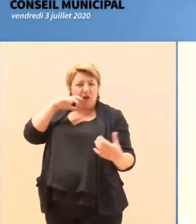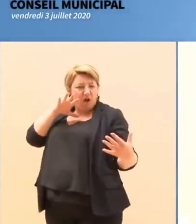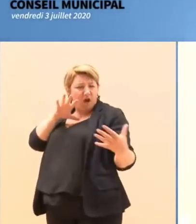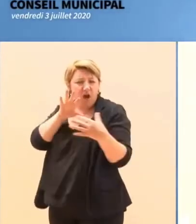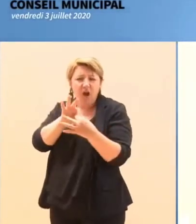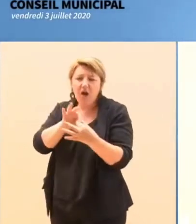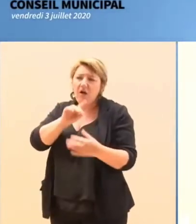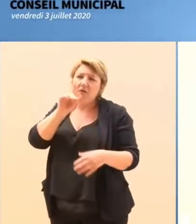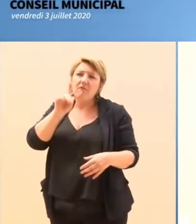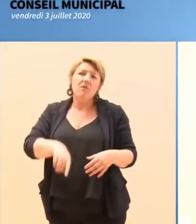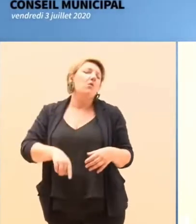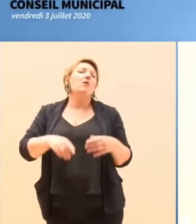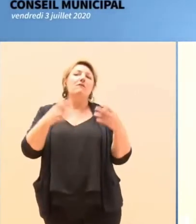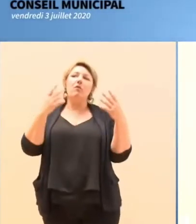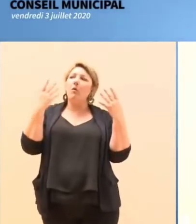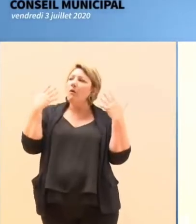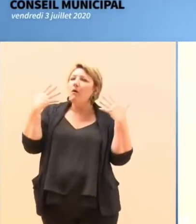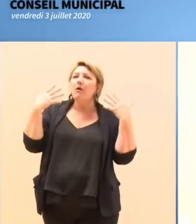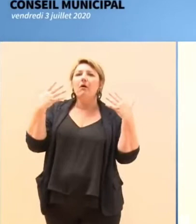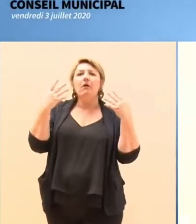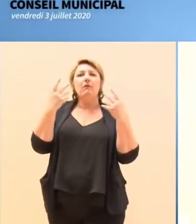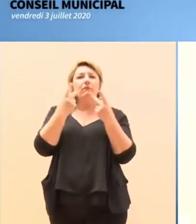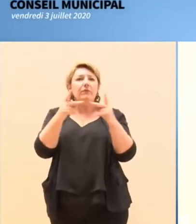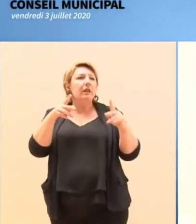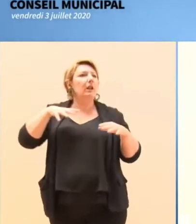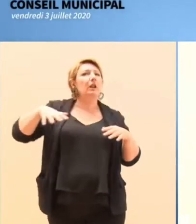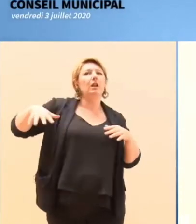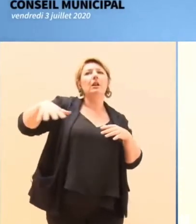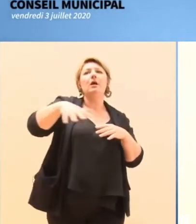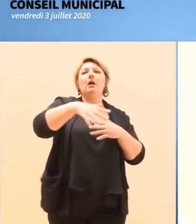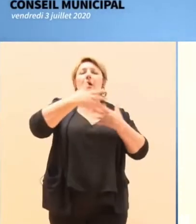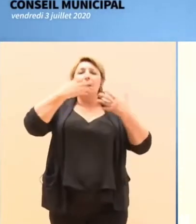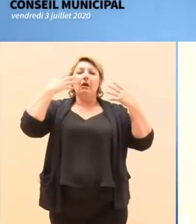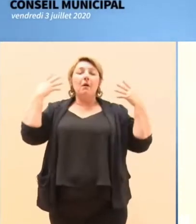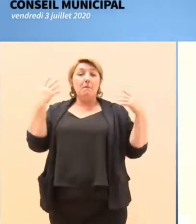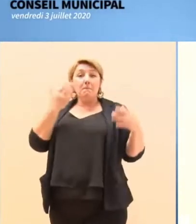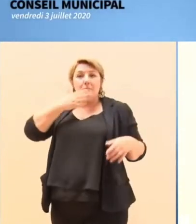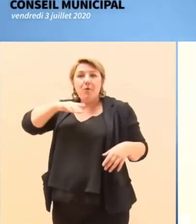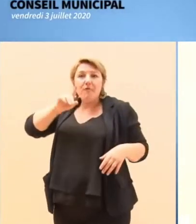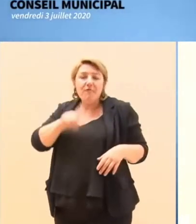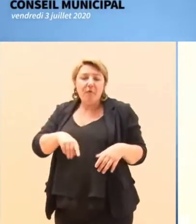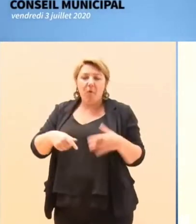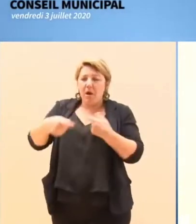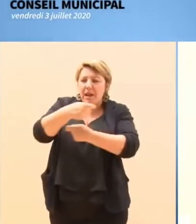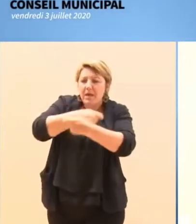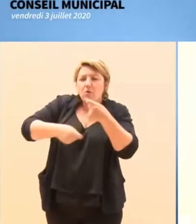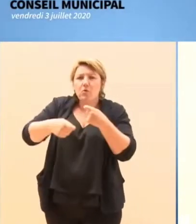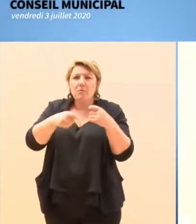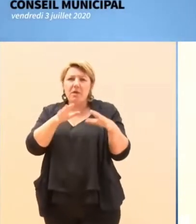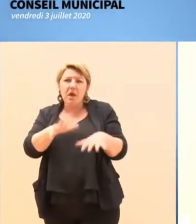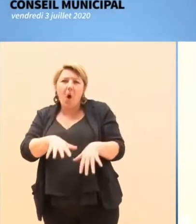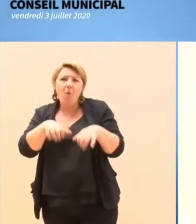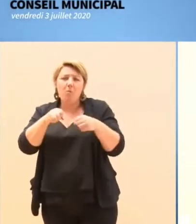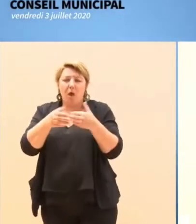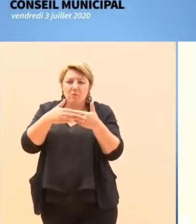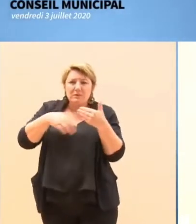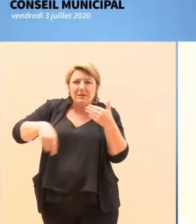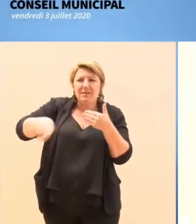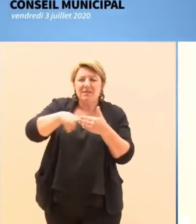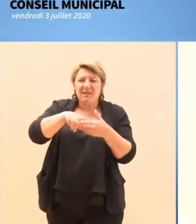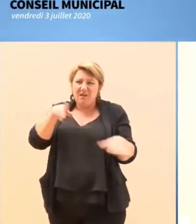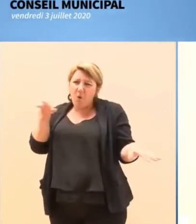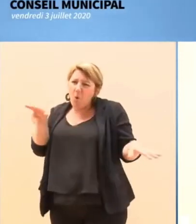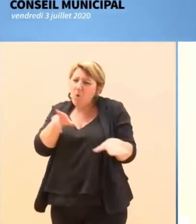sur une ville respirable, engager la bataille de l'économie et des emplois de proximité, rétablir une solidarité